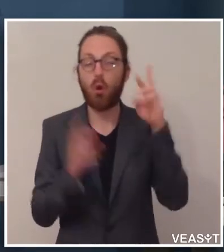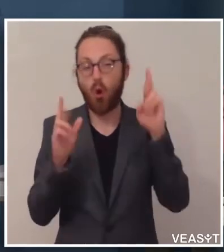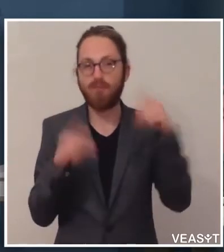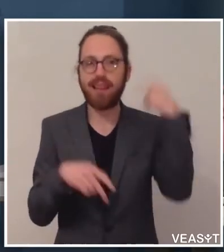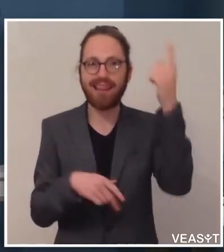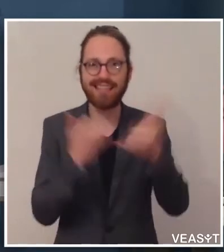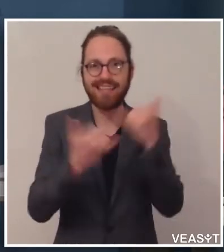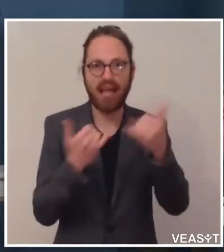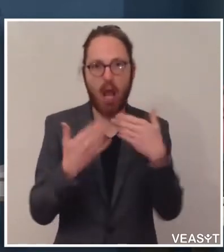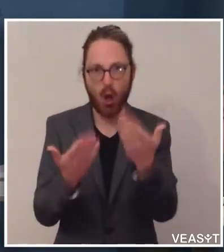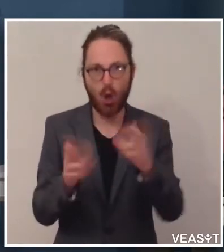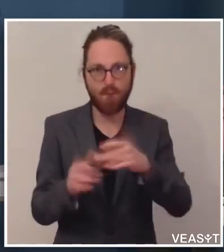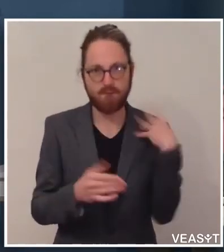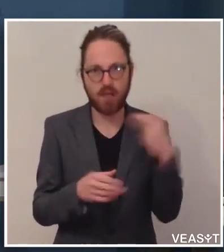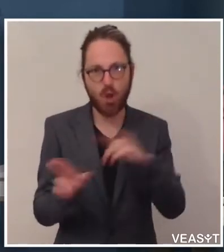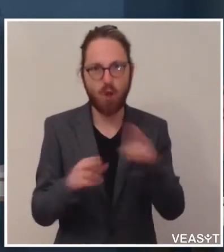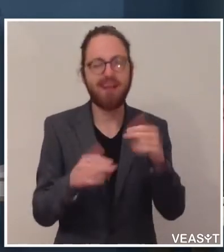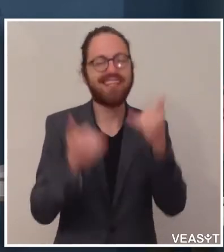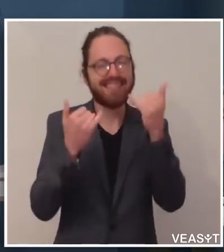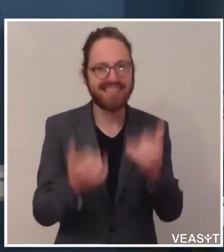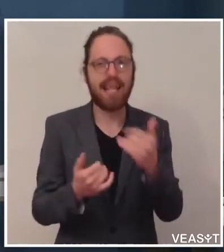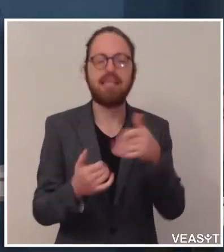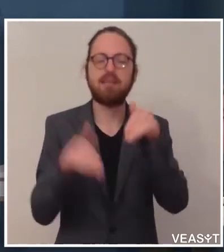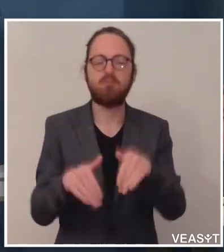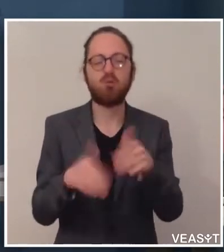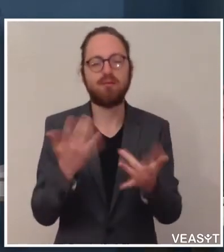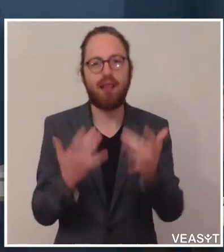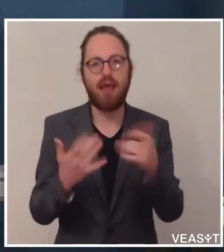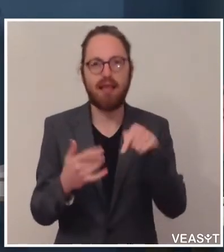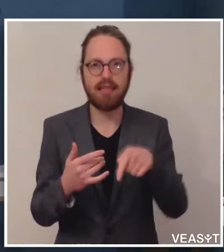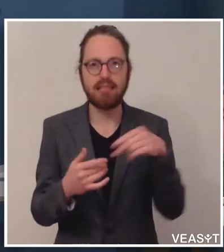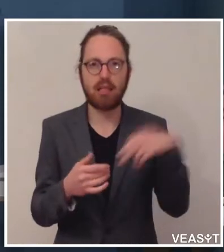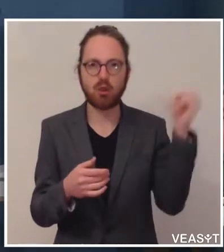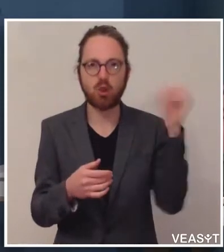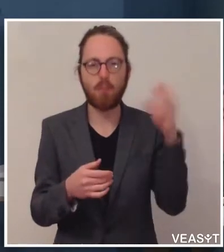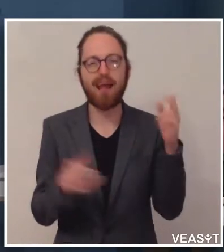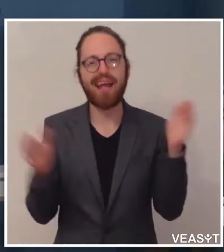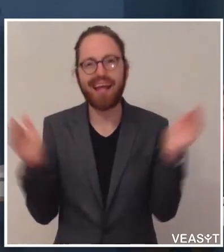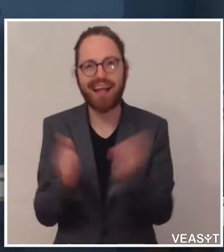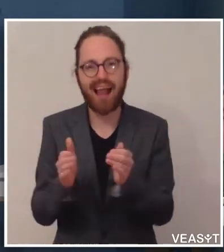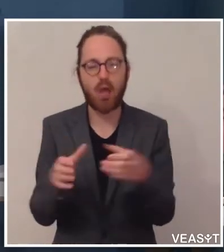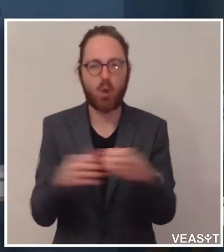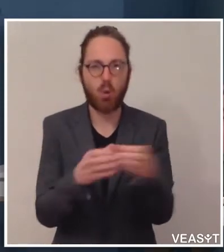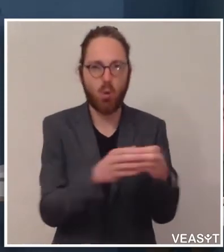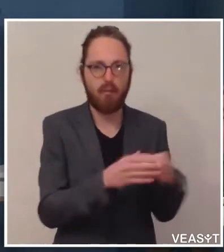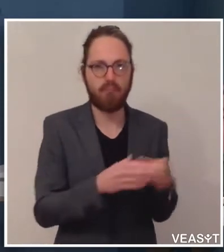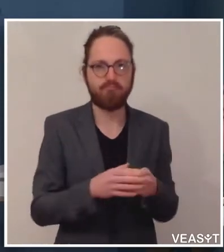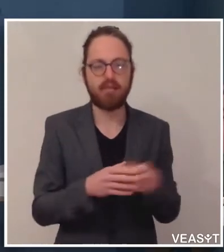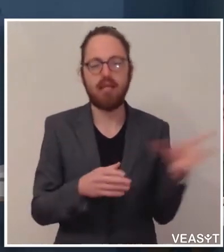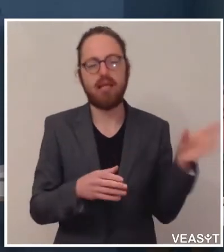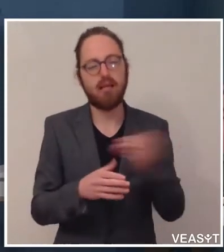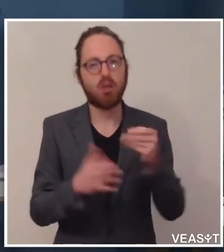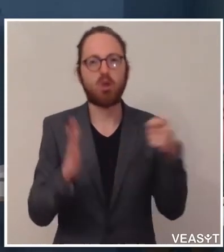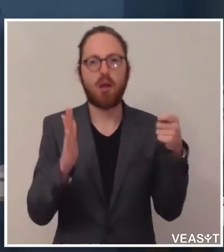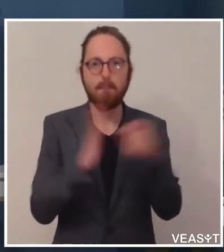sondern es wird in Richtung kleinere Gruppen gehen müssen, unter Einhaltung auch von Schutz- und Sicherheitsmaßnahmen, die natürlich dann